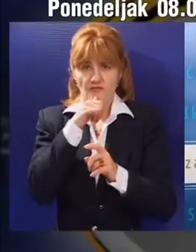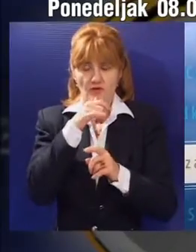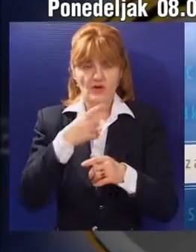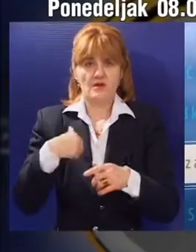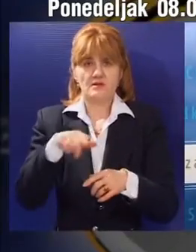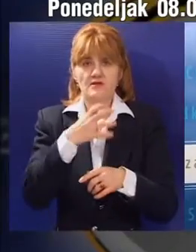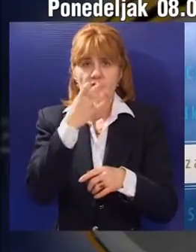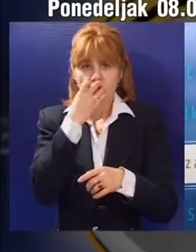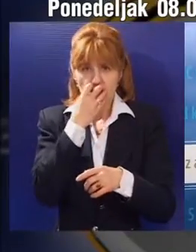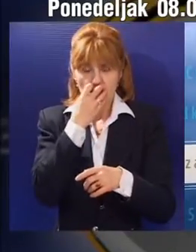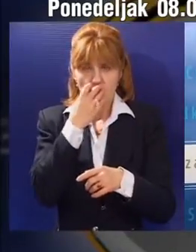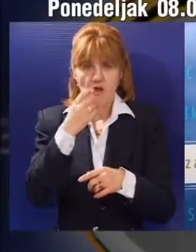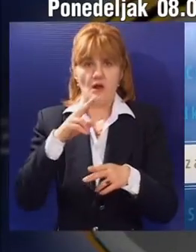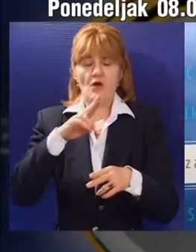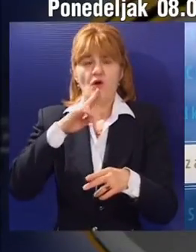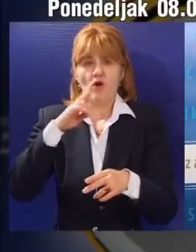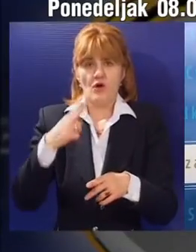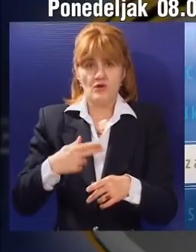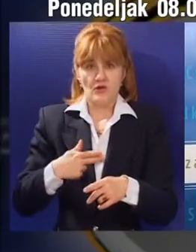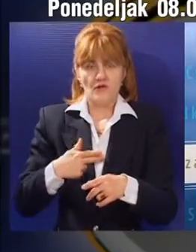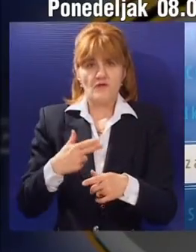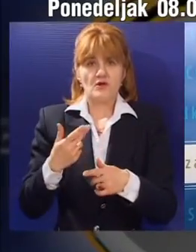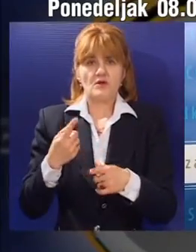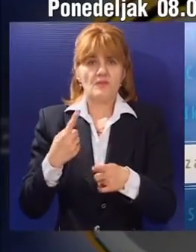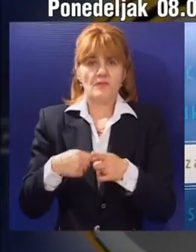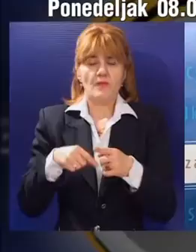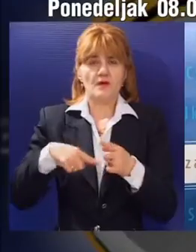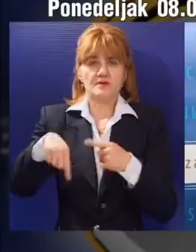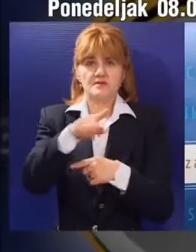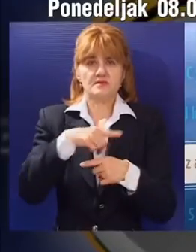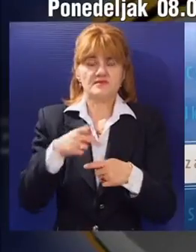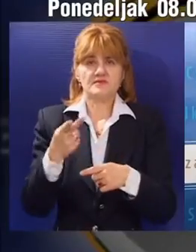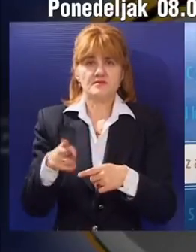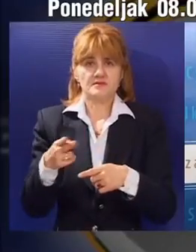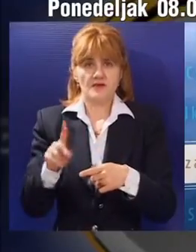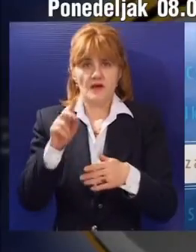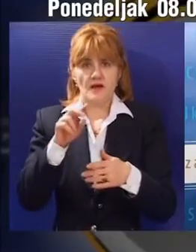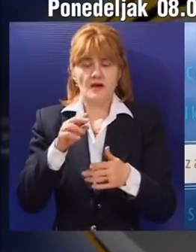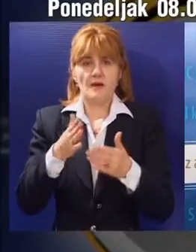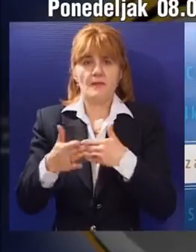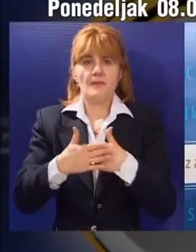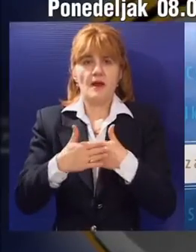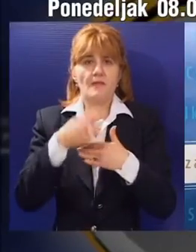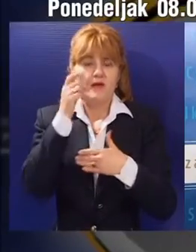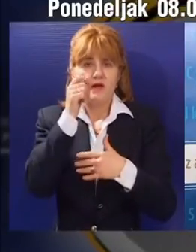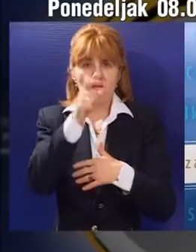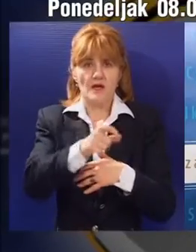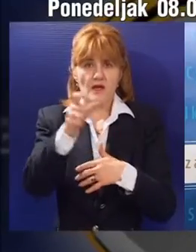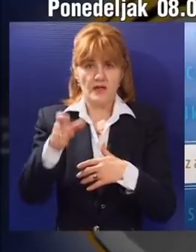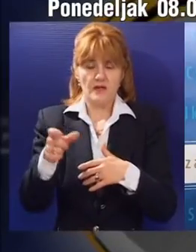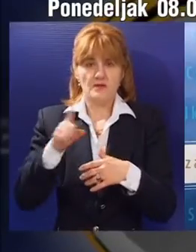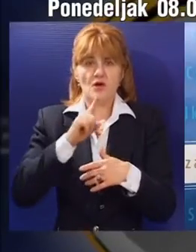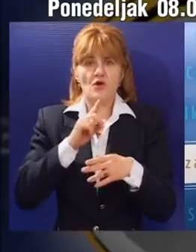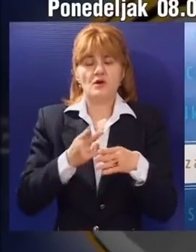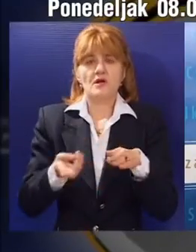da jednu odgovornost koju pre svega dele političke strukture prema građanima, a koja se